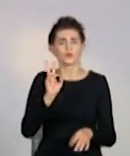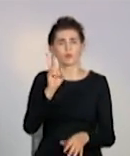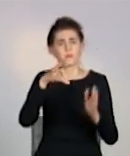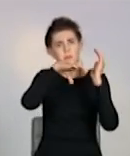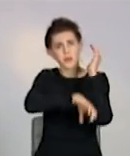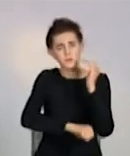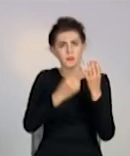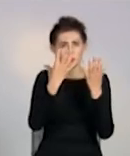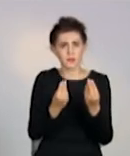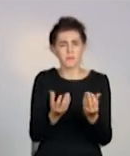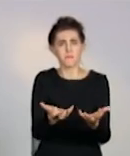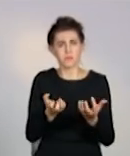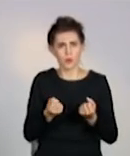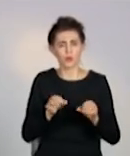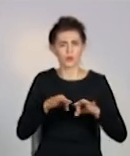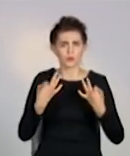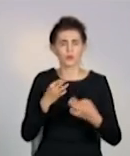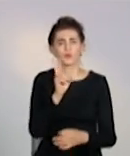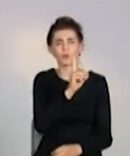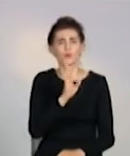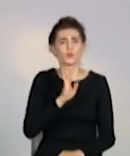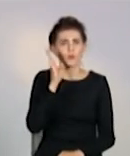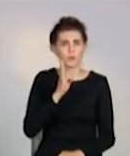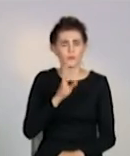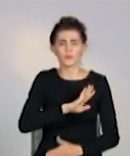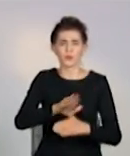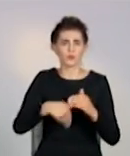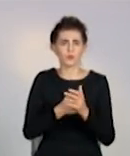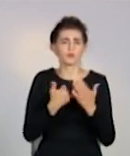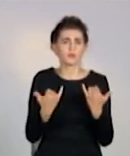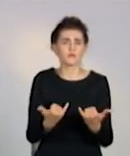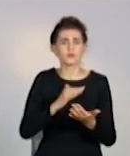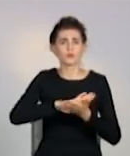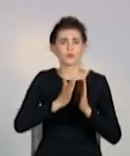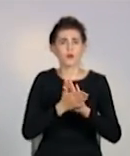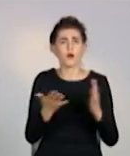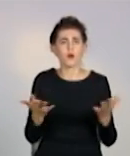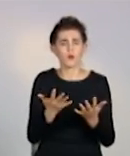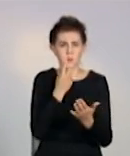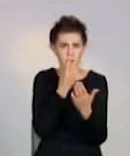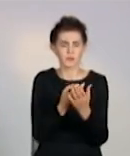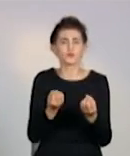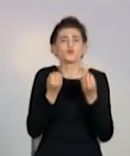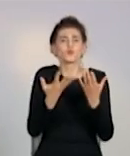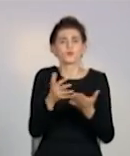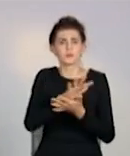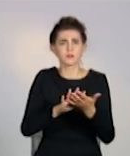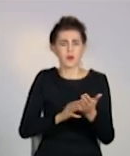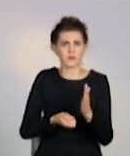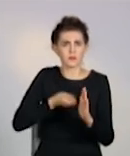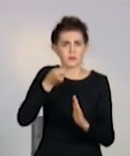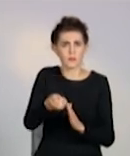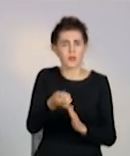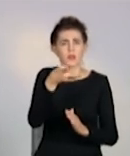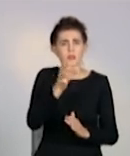отримав, хтось сьогодні зранку. Як буде сьогодні ситуація, подивимося, скільки буде сьогодні заявок. Але затримання з